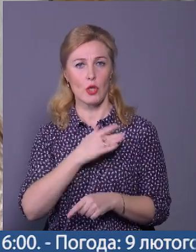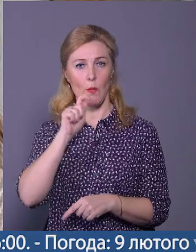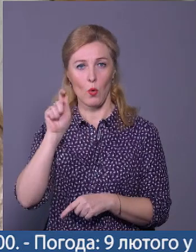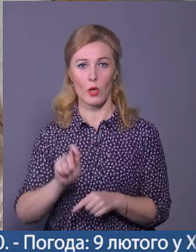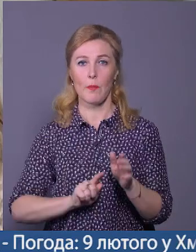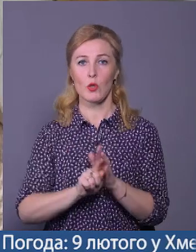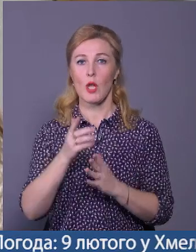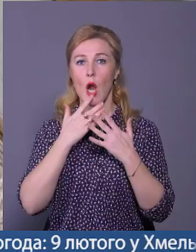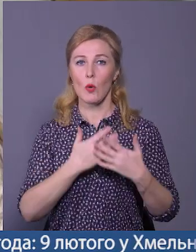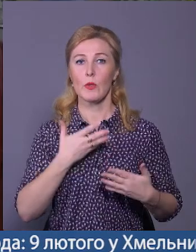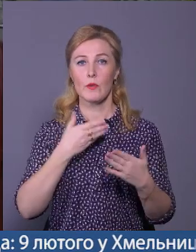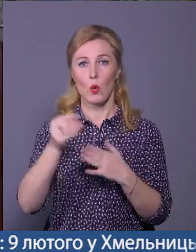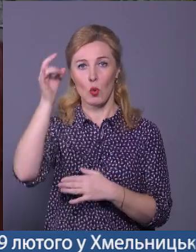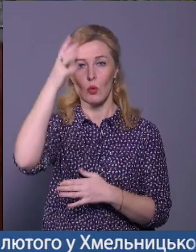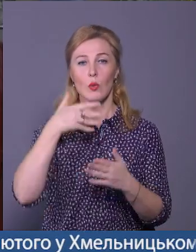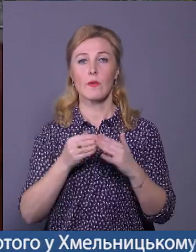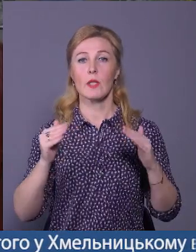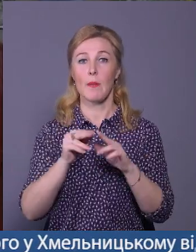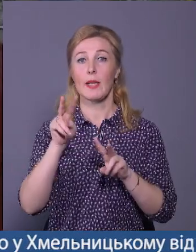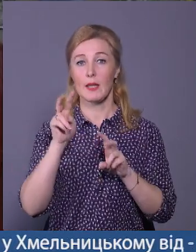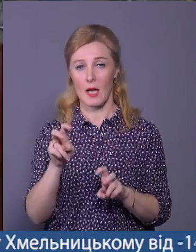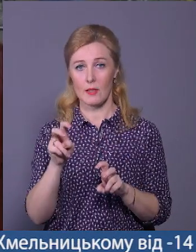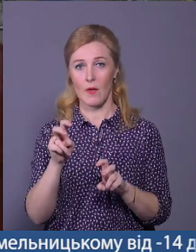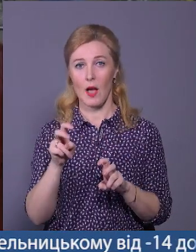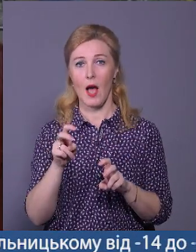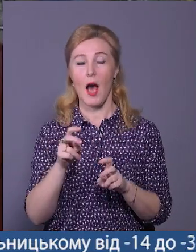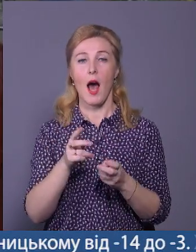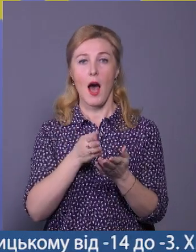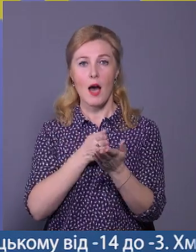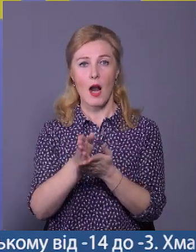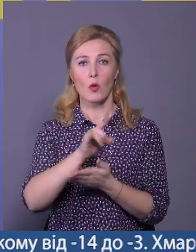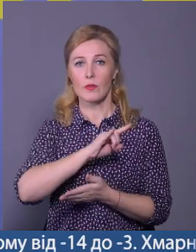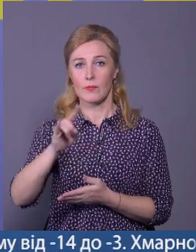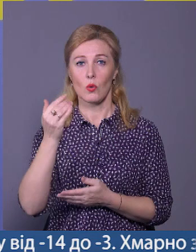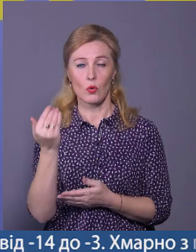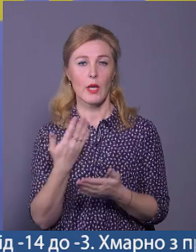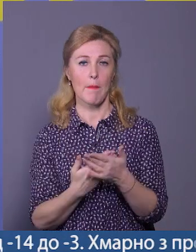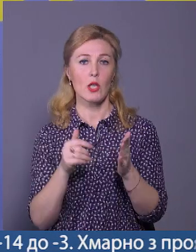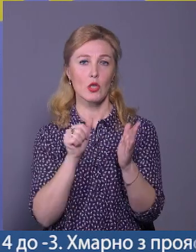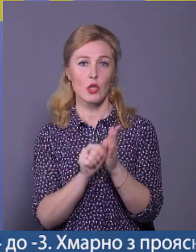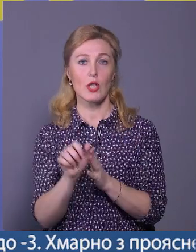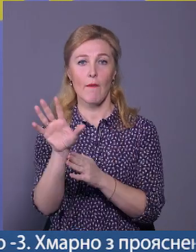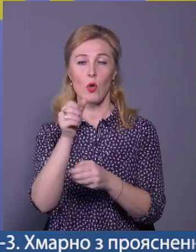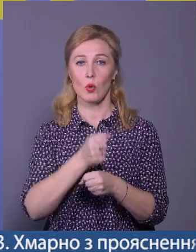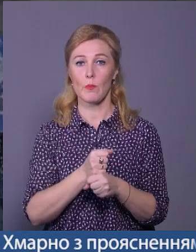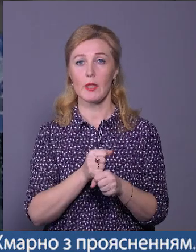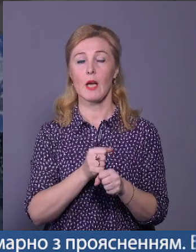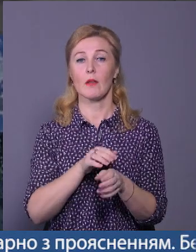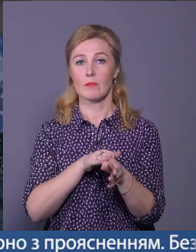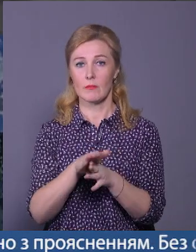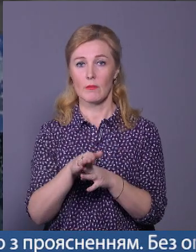починають любити свою культуру, свій дім. Назва експозиції – ракурс Байдактара. У ній майже 60 фоторобіт, зроблених за рік